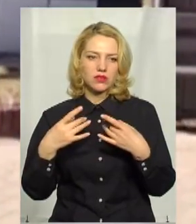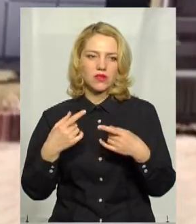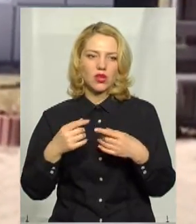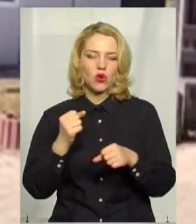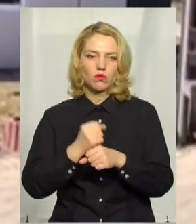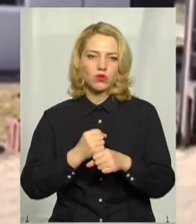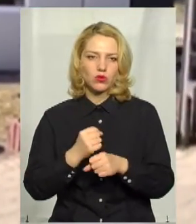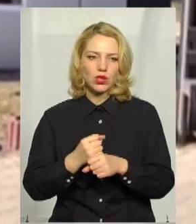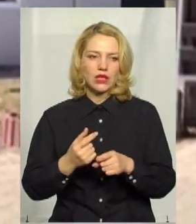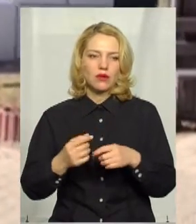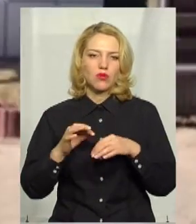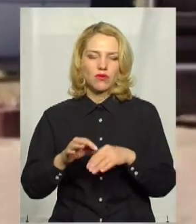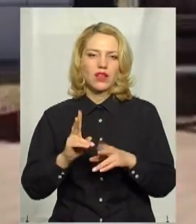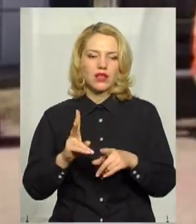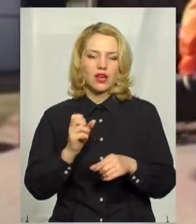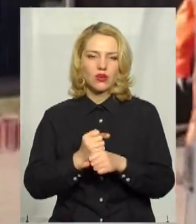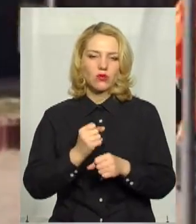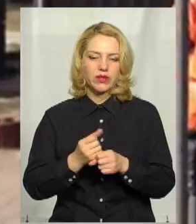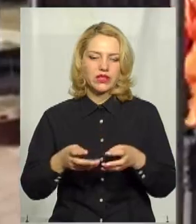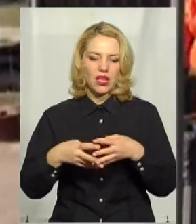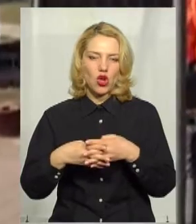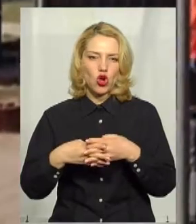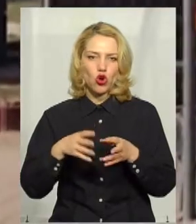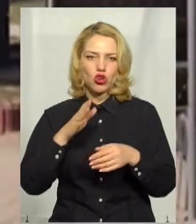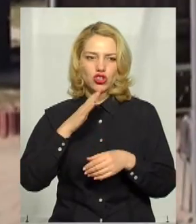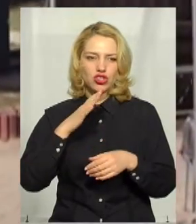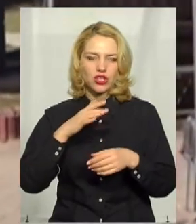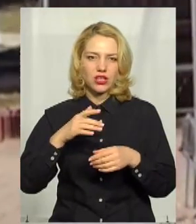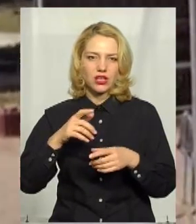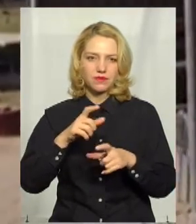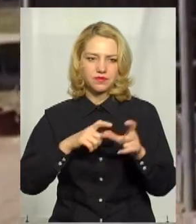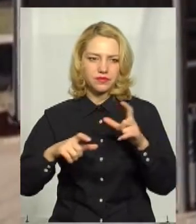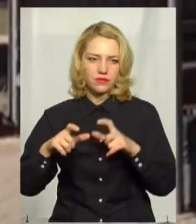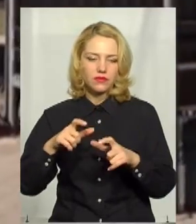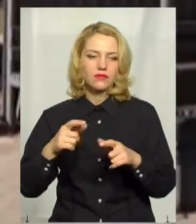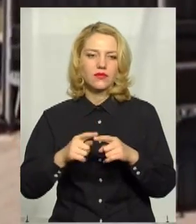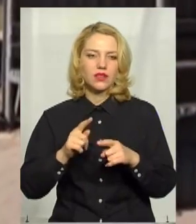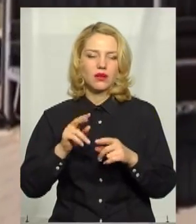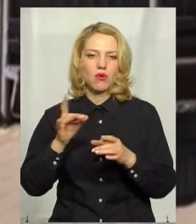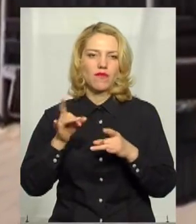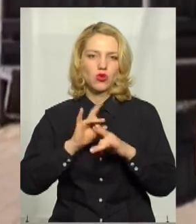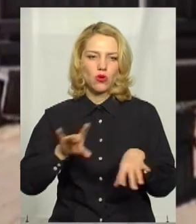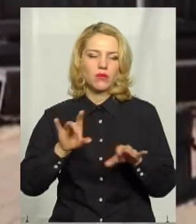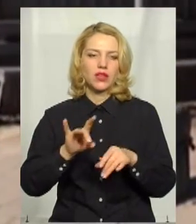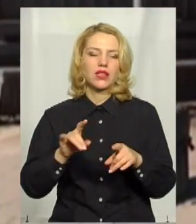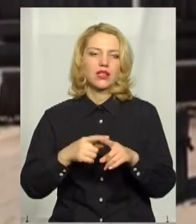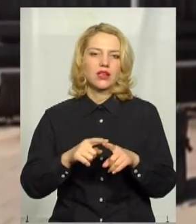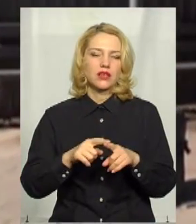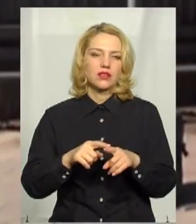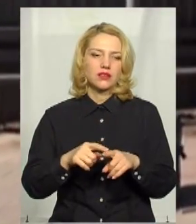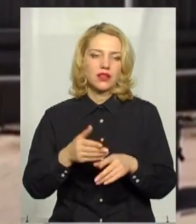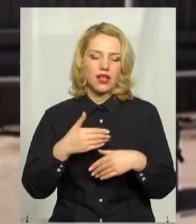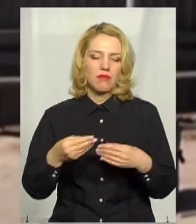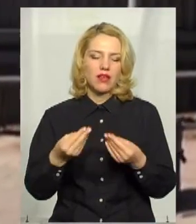роботу, нам провели роботу, як робити розчини відповідні на відсоткові. Нам повідомили, точніше,